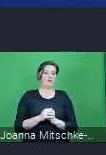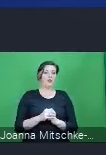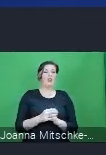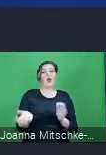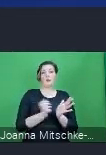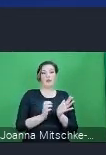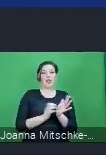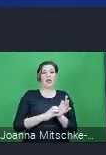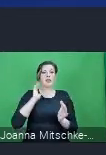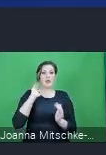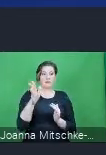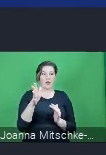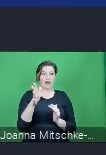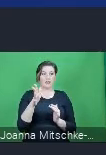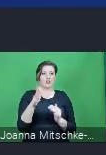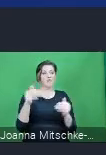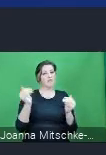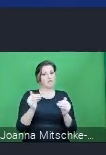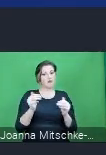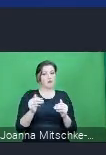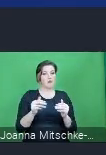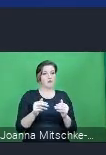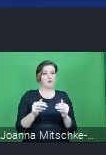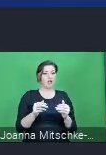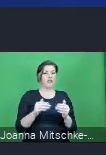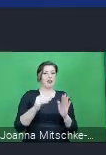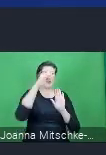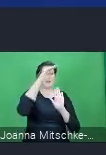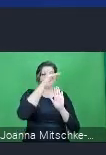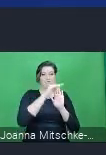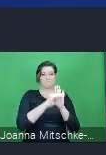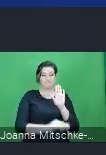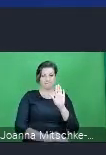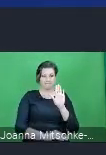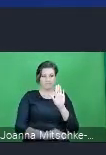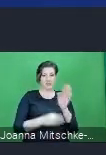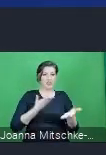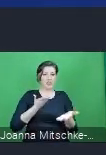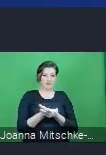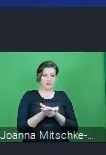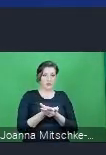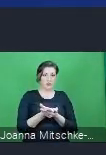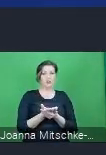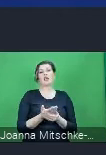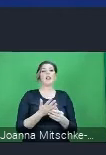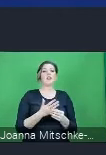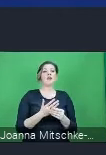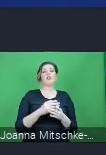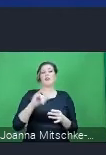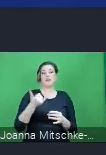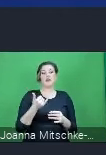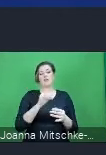zawierała także elektroniczny formularz inwentaryzacyjny i kontrolny oraz deklarację o użytkowanym źródle ciepła.